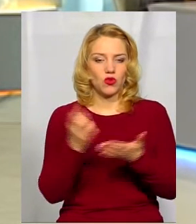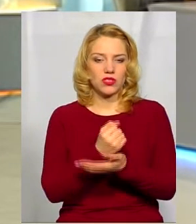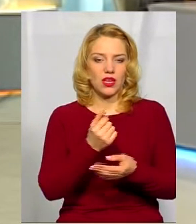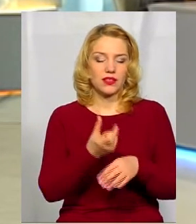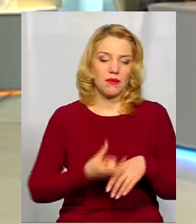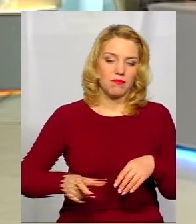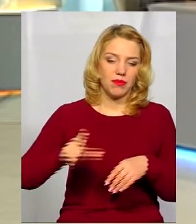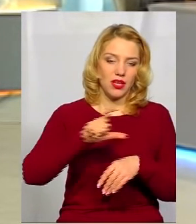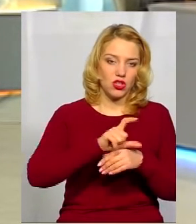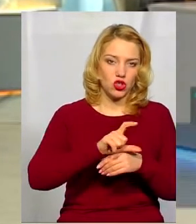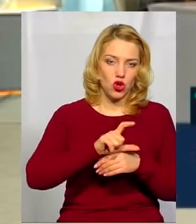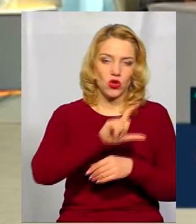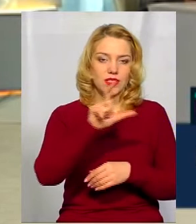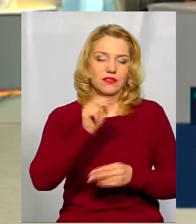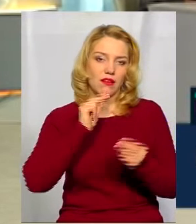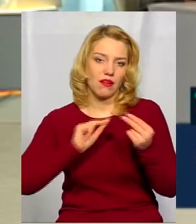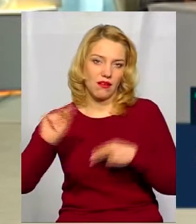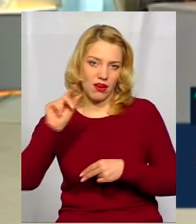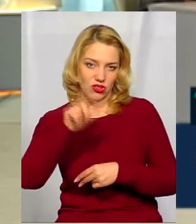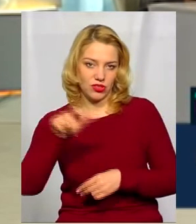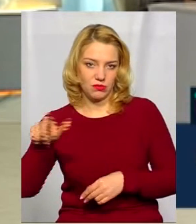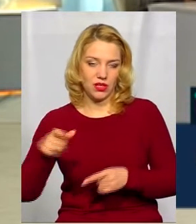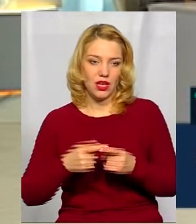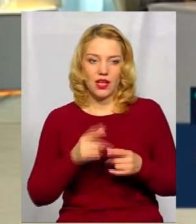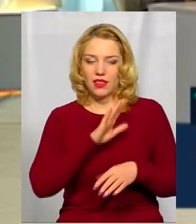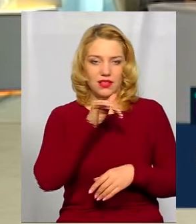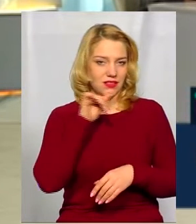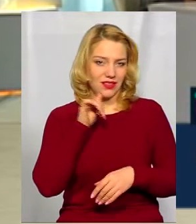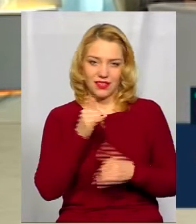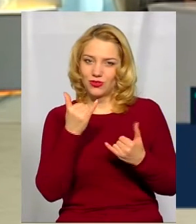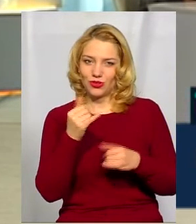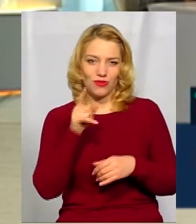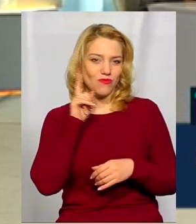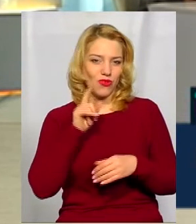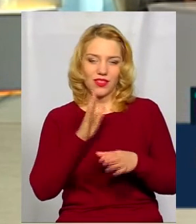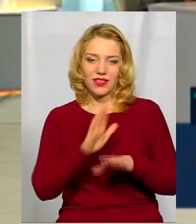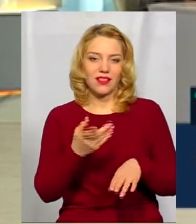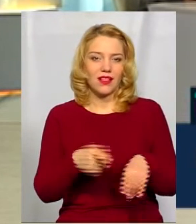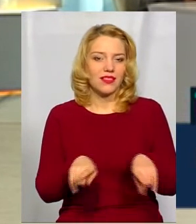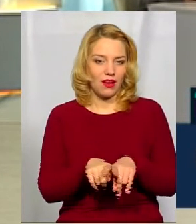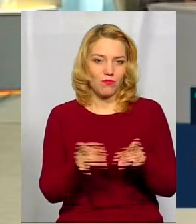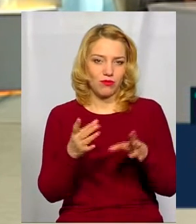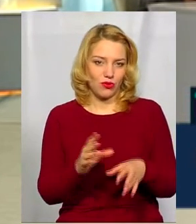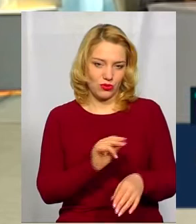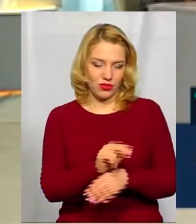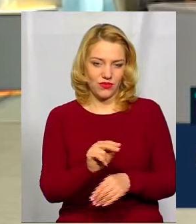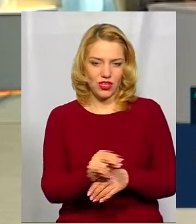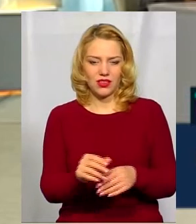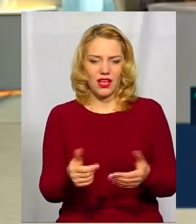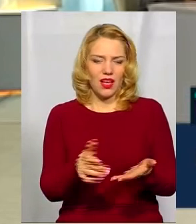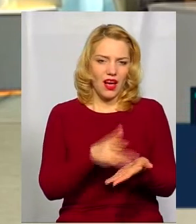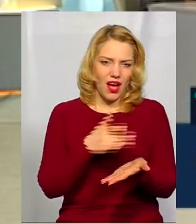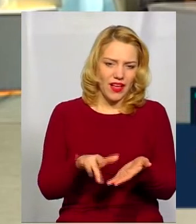кращими». Ні для кого не секрет, що сьогоднішню молодь не так просто навчати, особливо гаджети,